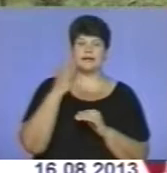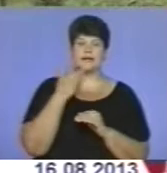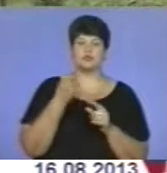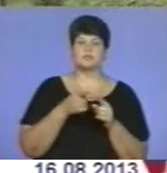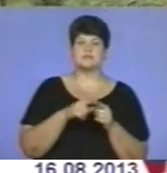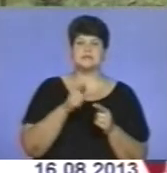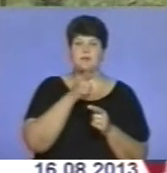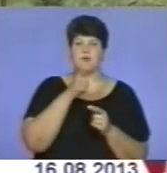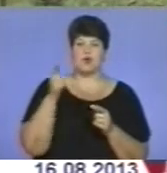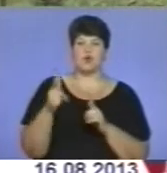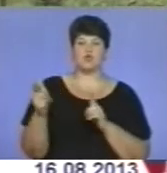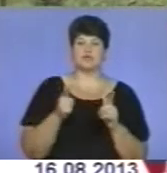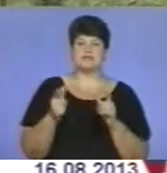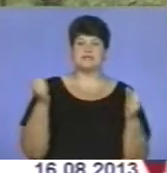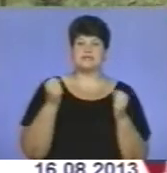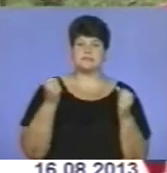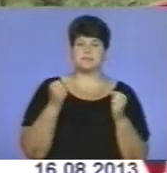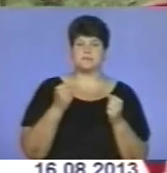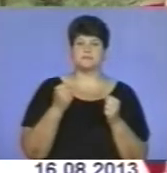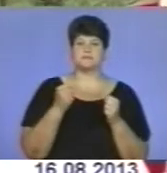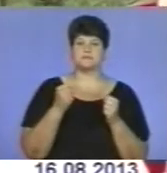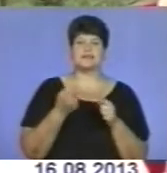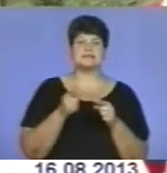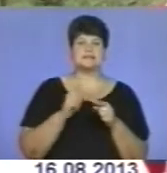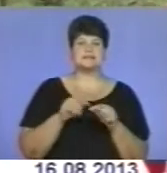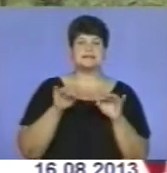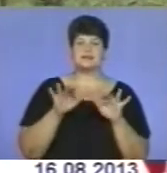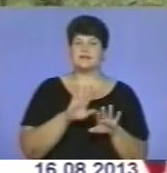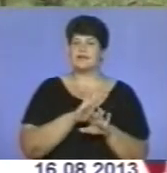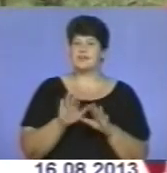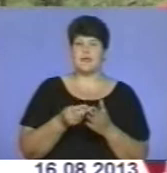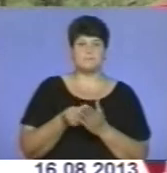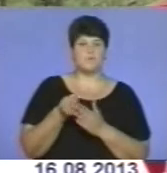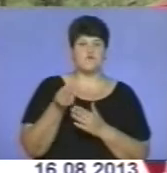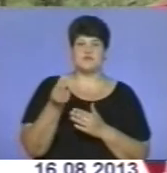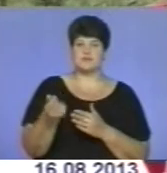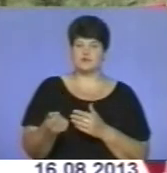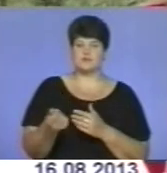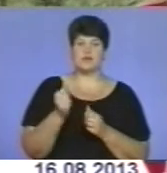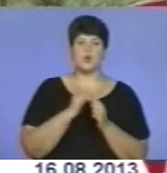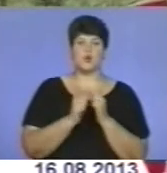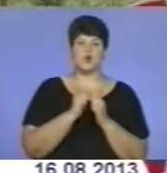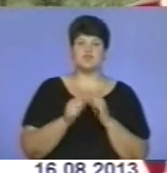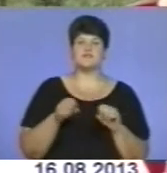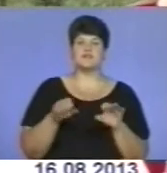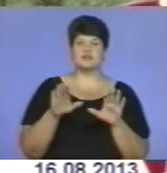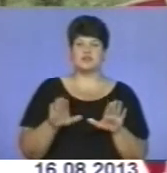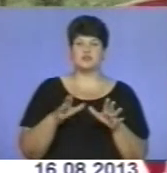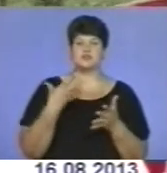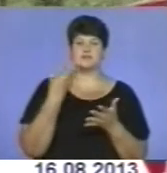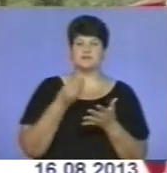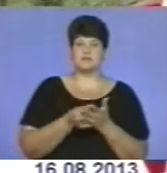готуватися до зими і до холодів. Ці заходи не профінансувалися. Кожен вирішує своїми